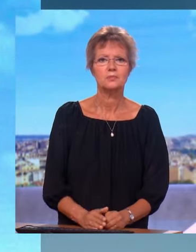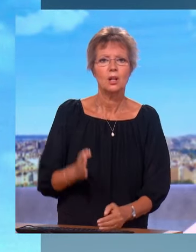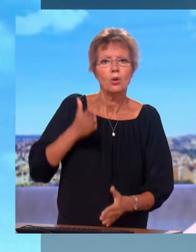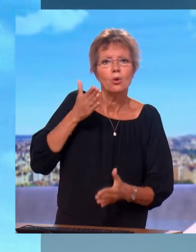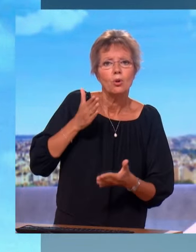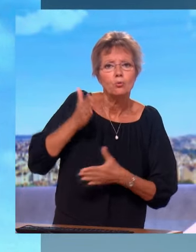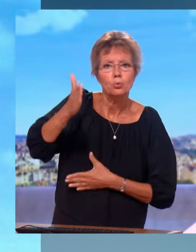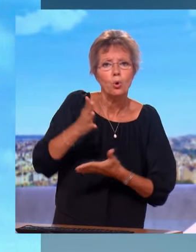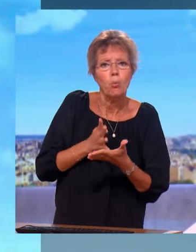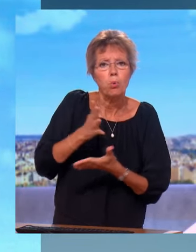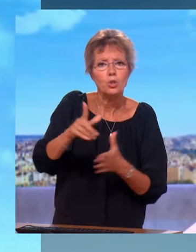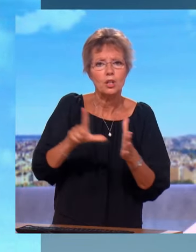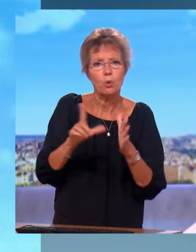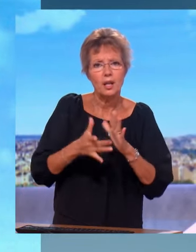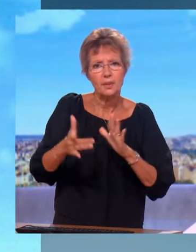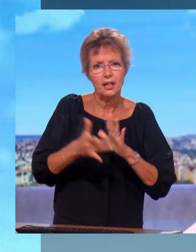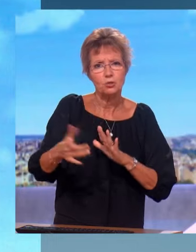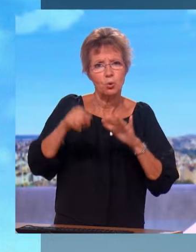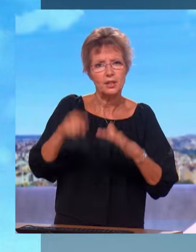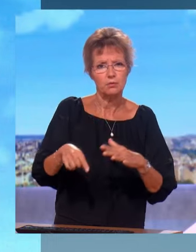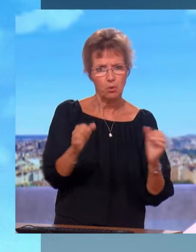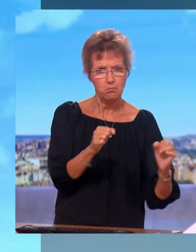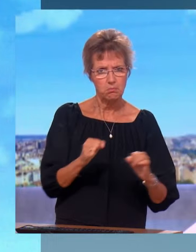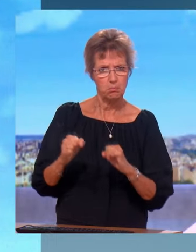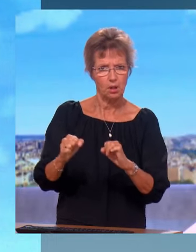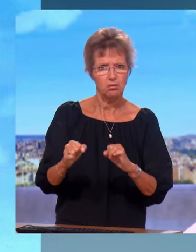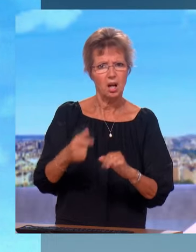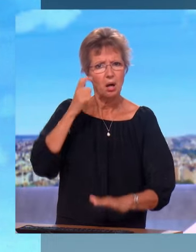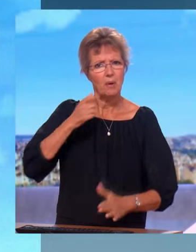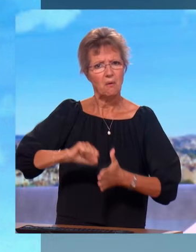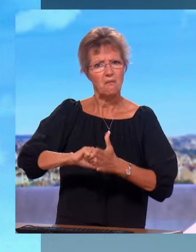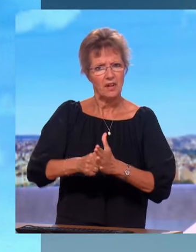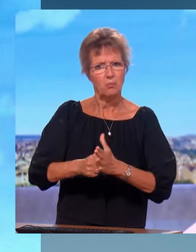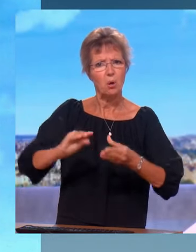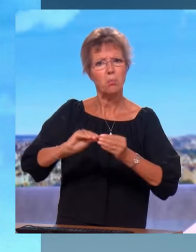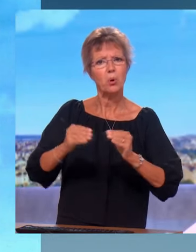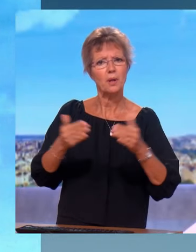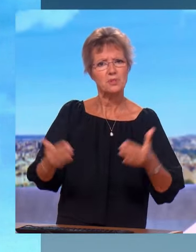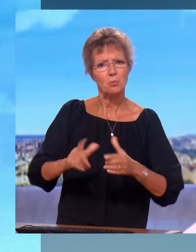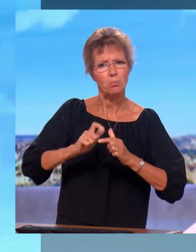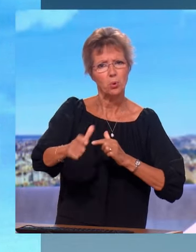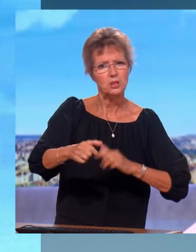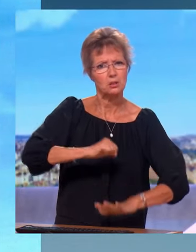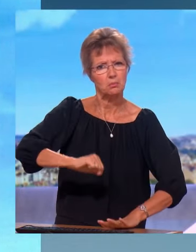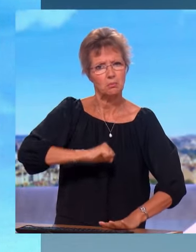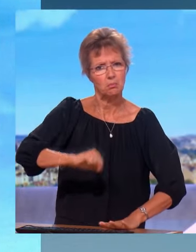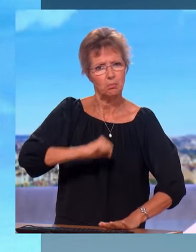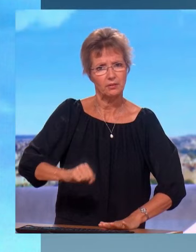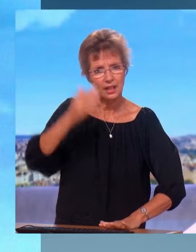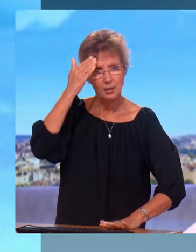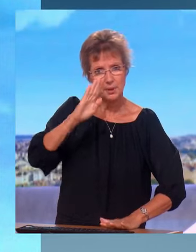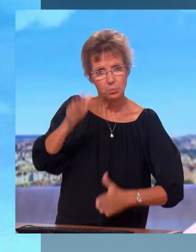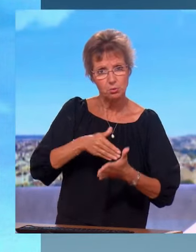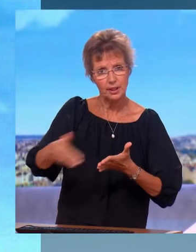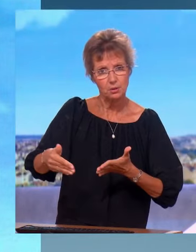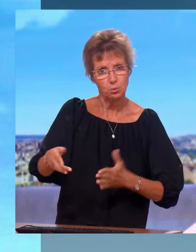immigration, il y a un compromis intelligent à trouver à l'État qui a d'abord affiché sa fermeté. Le cœur du problème, c'est d'accélérer les procédures et de renvoyer plus efficacement ceux qui